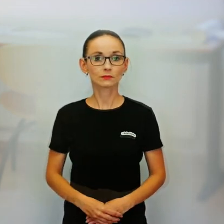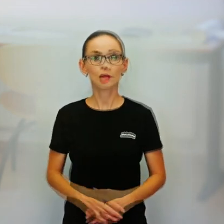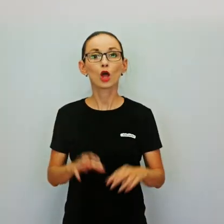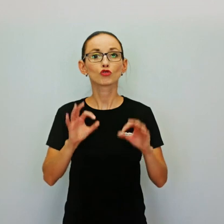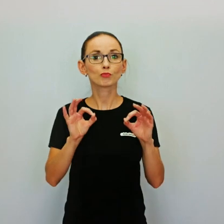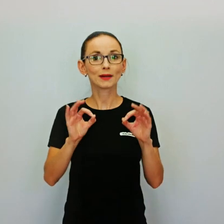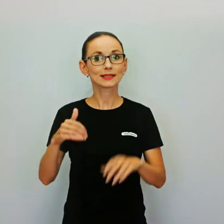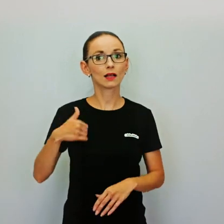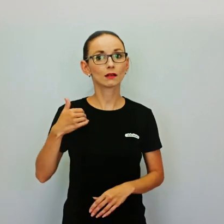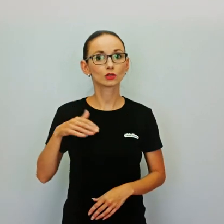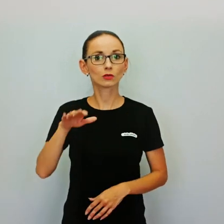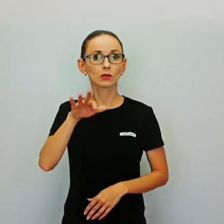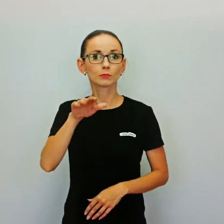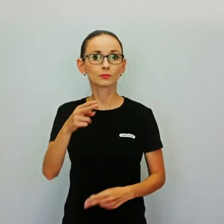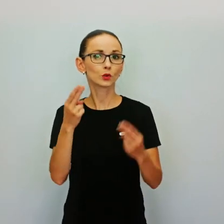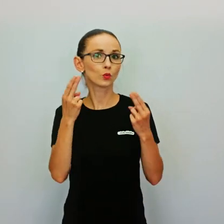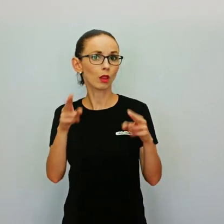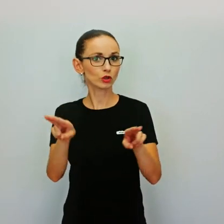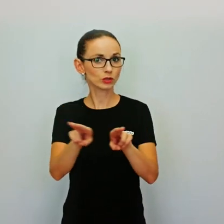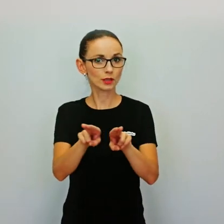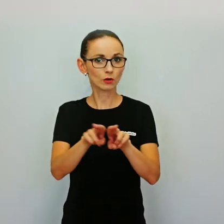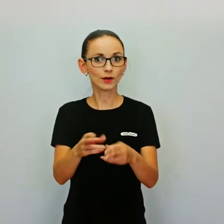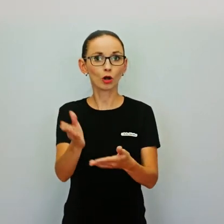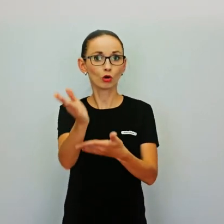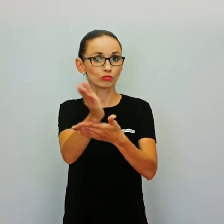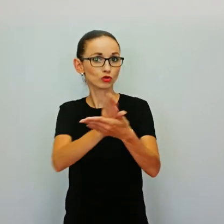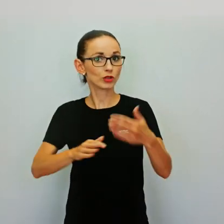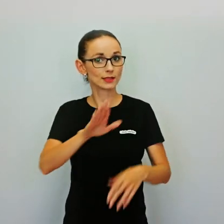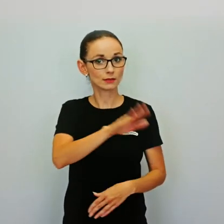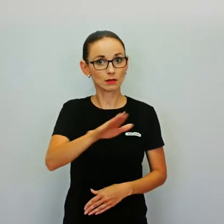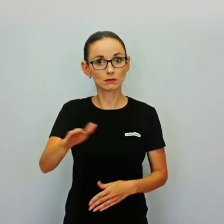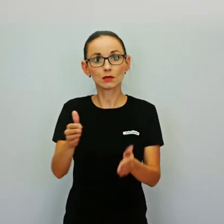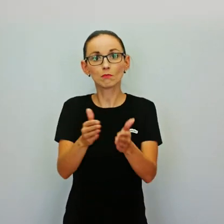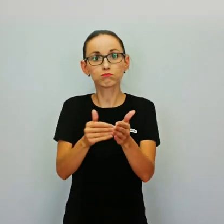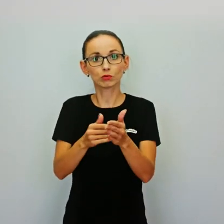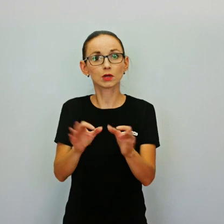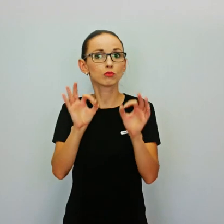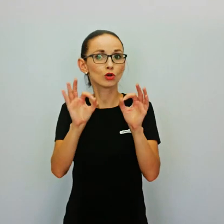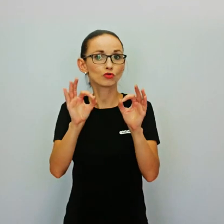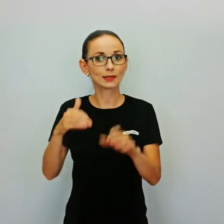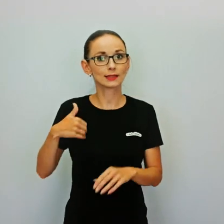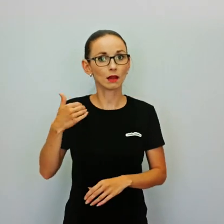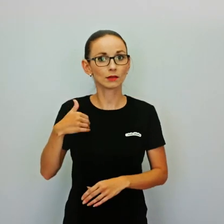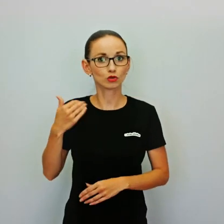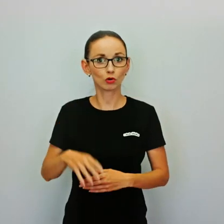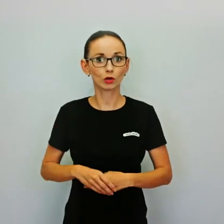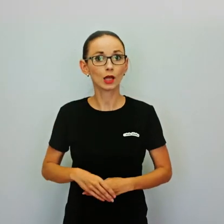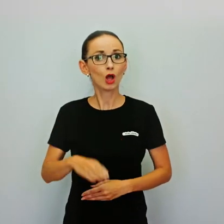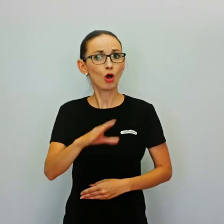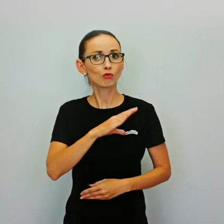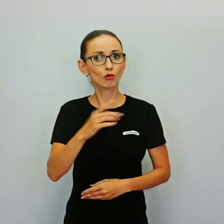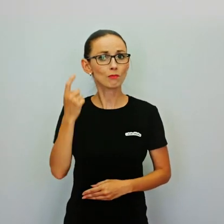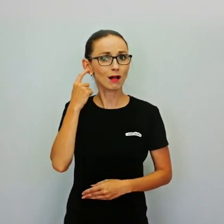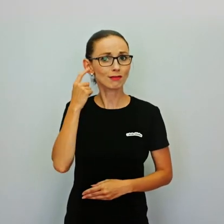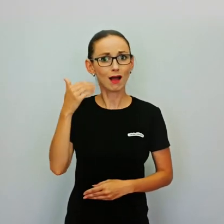To však neznamená, že by speciálne školy, kam teraz chodí väčšina zdravotne nevýhodených detí, nemali